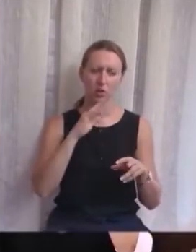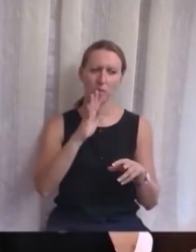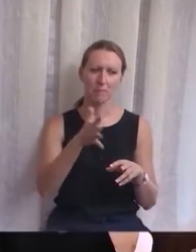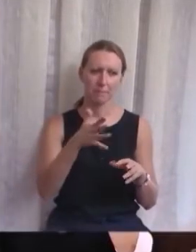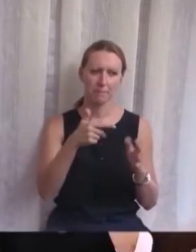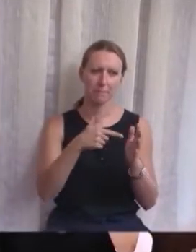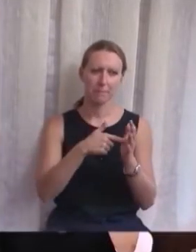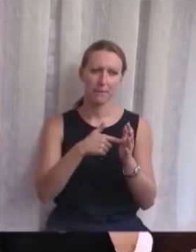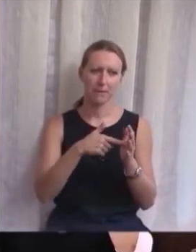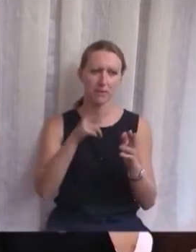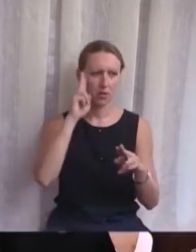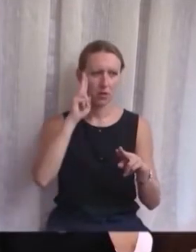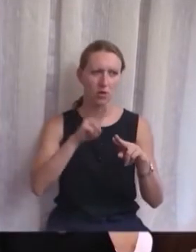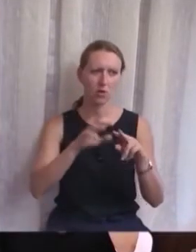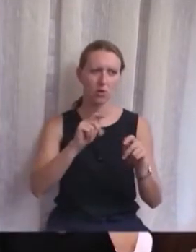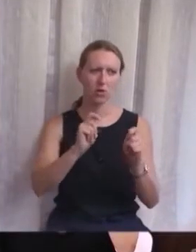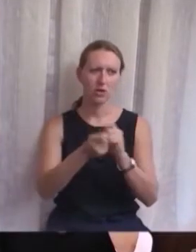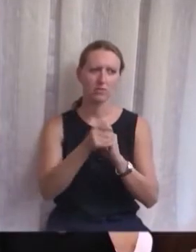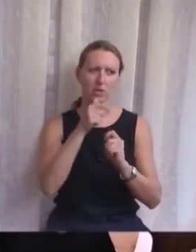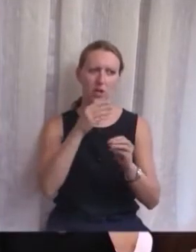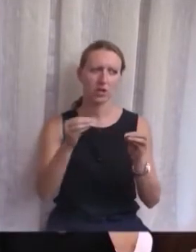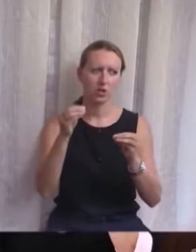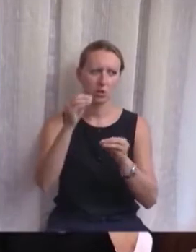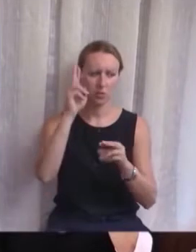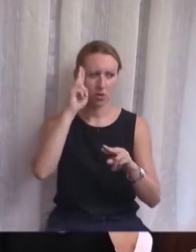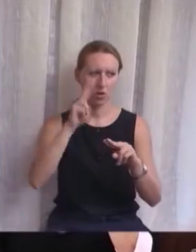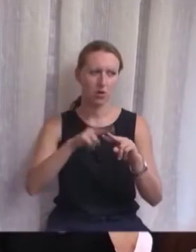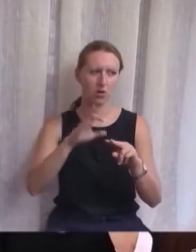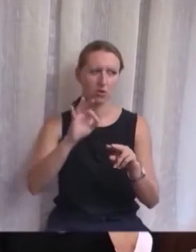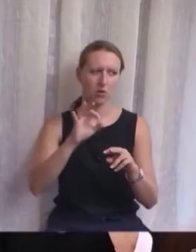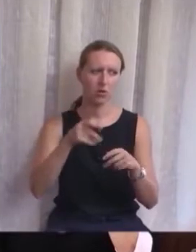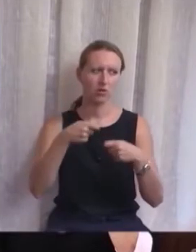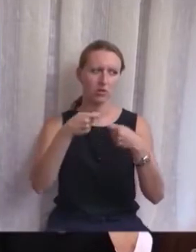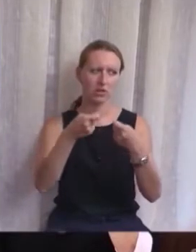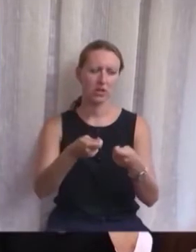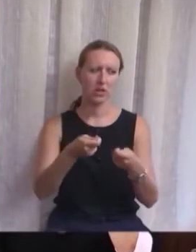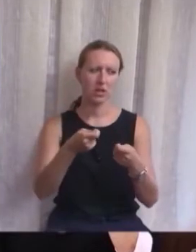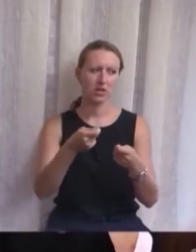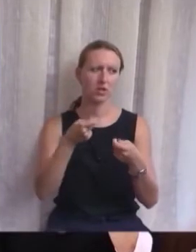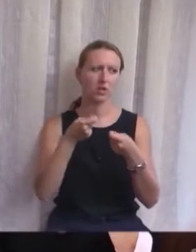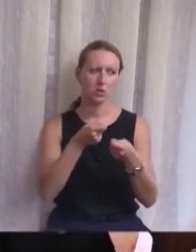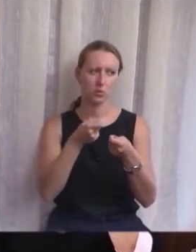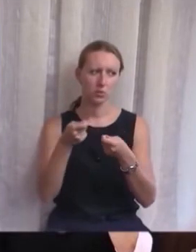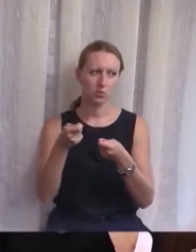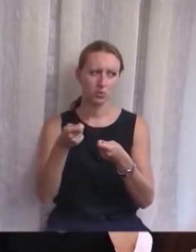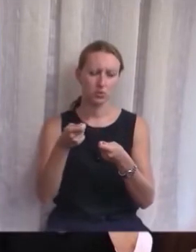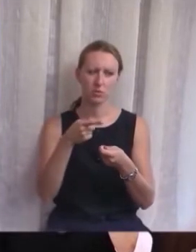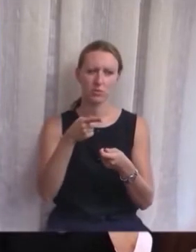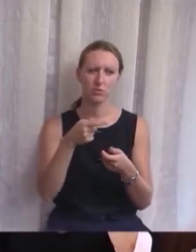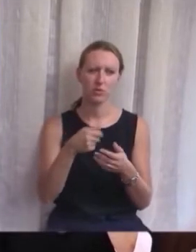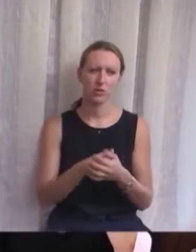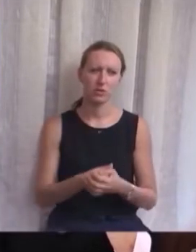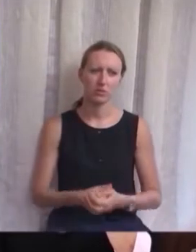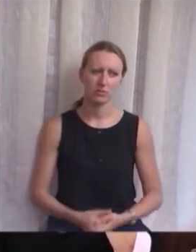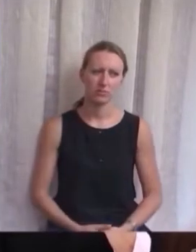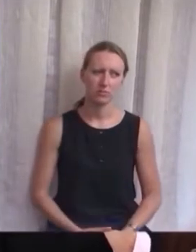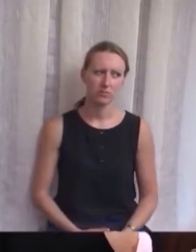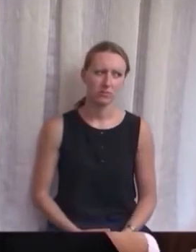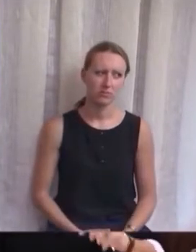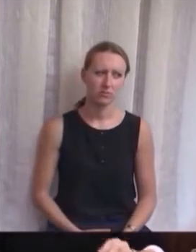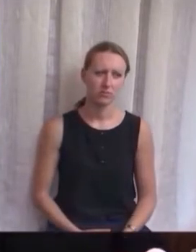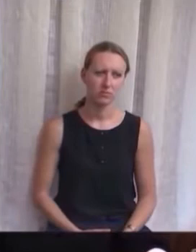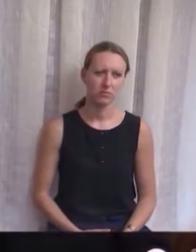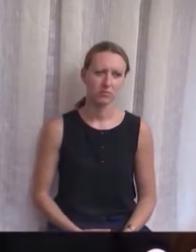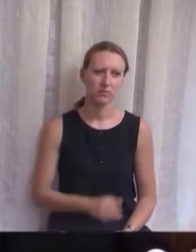peto, donošenje odluke o izmeni dopuni, odluke o načinu pružanja javne usluge priku... Samo